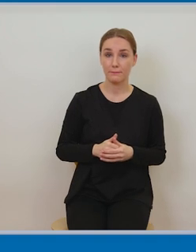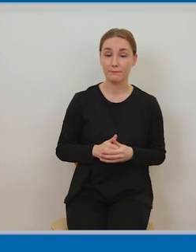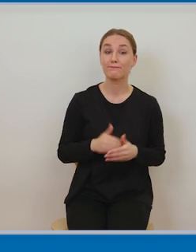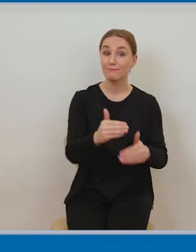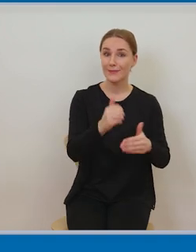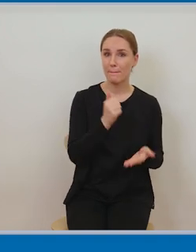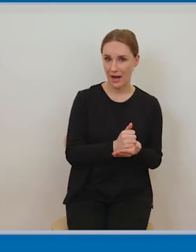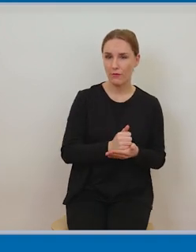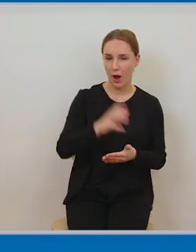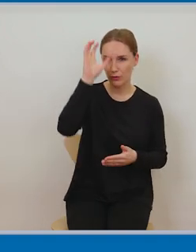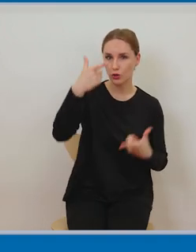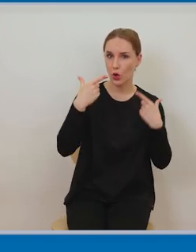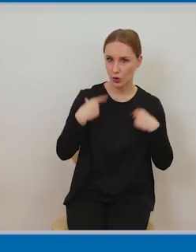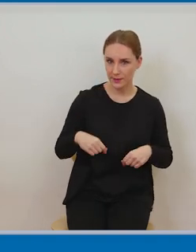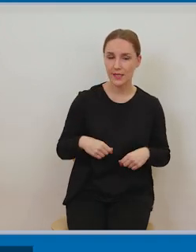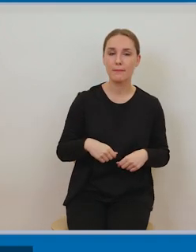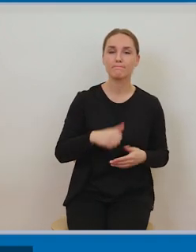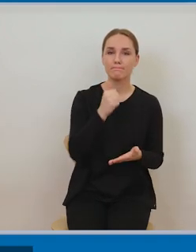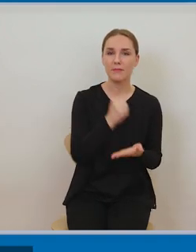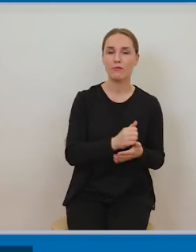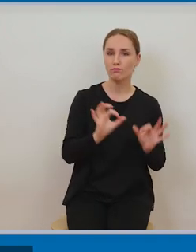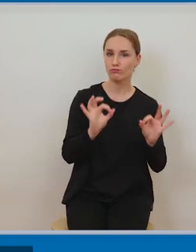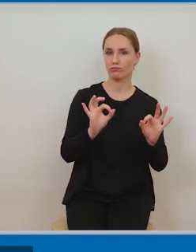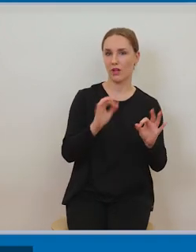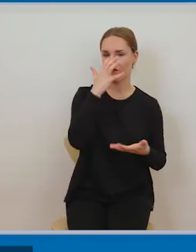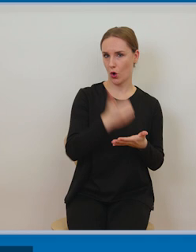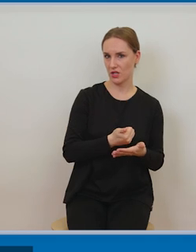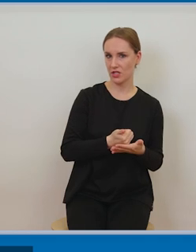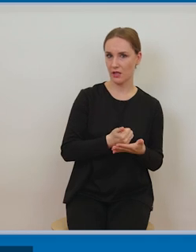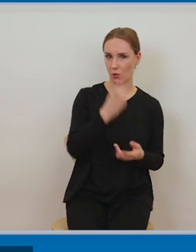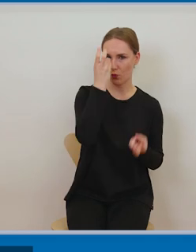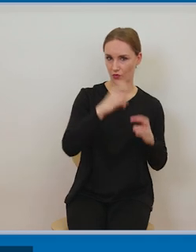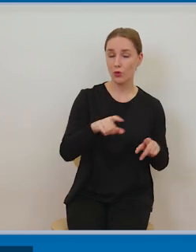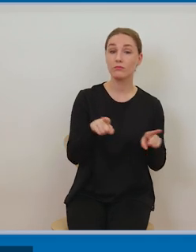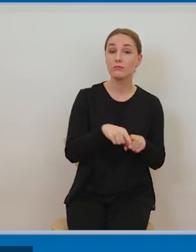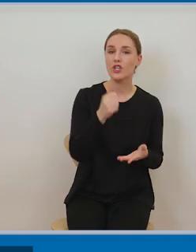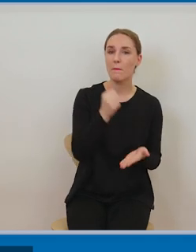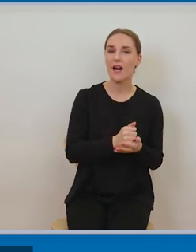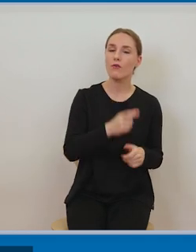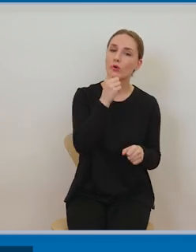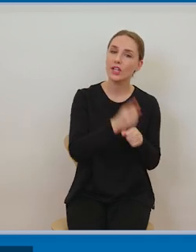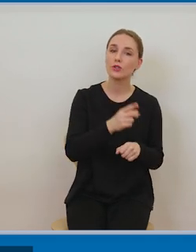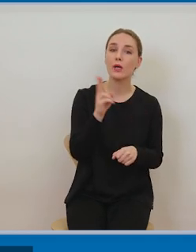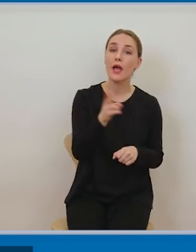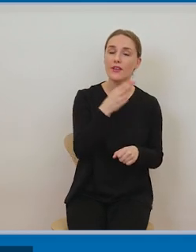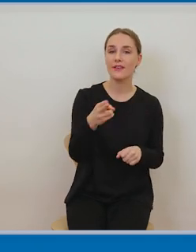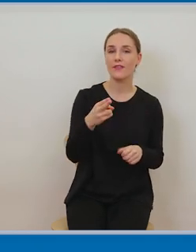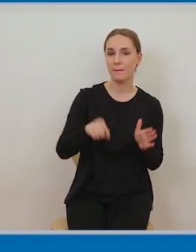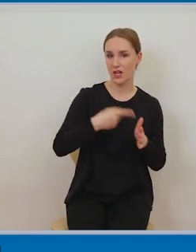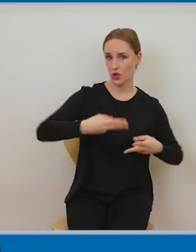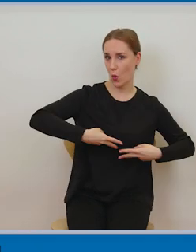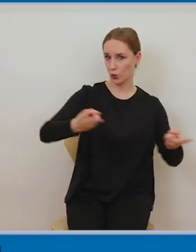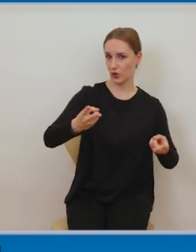rzetelnego korzystania z utworu, prawo do decydowania o pierwszym udostępnieniu utworu, także prawo osobiste.